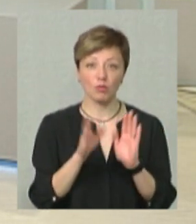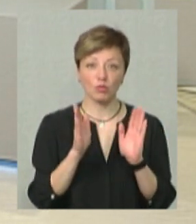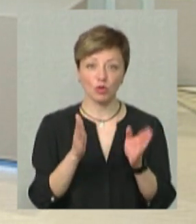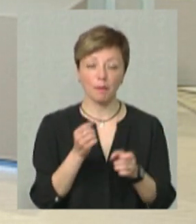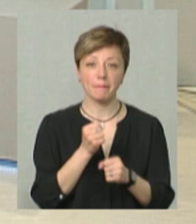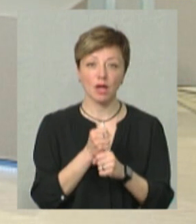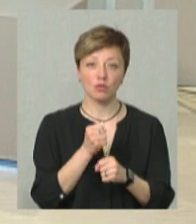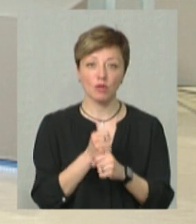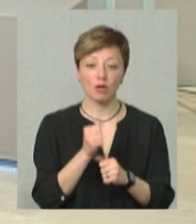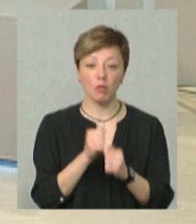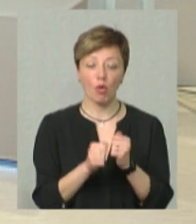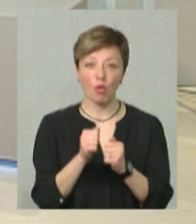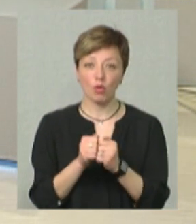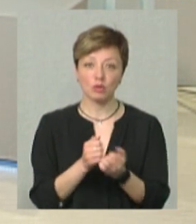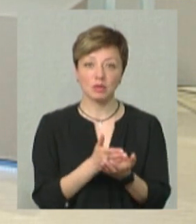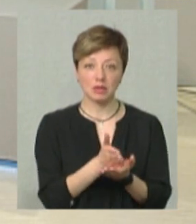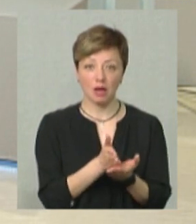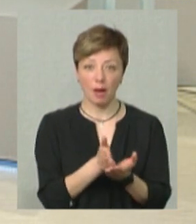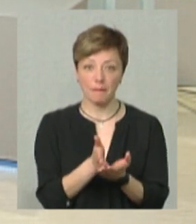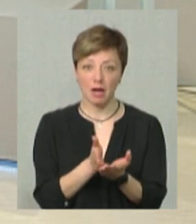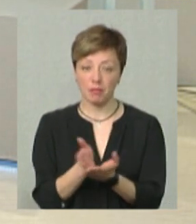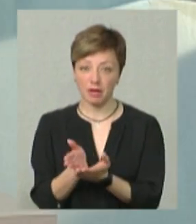працювати по кожному із напрямків.